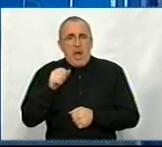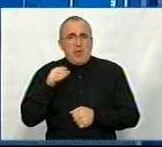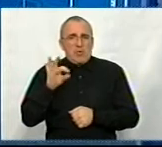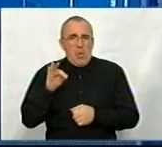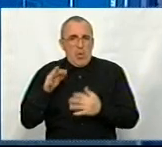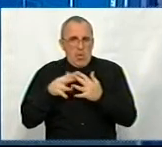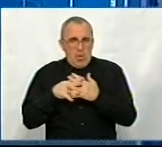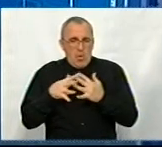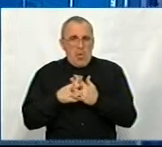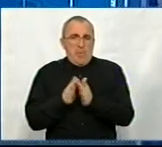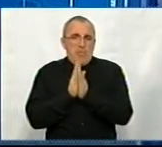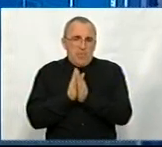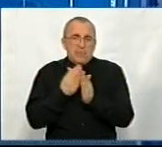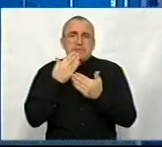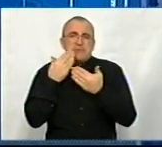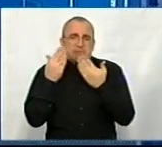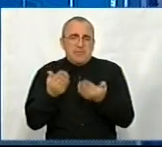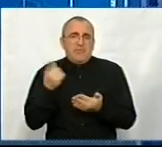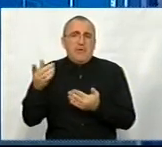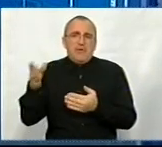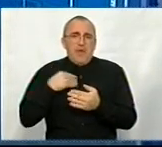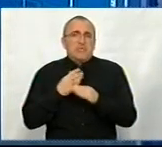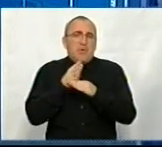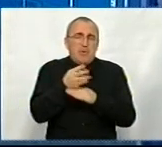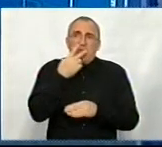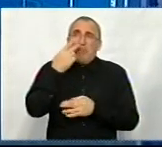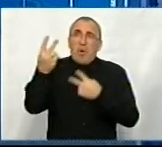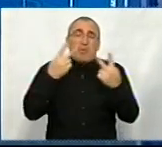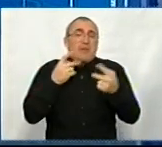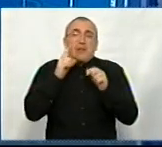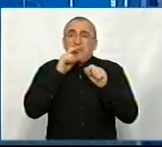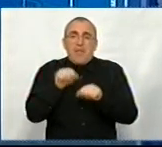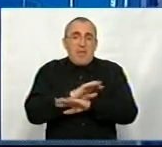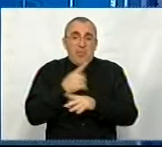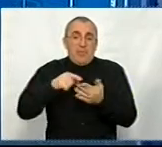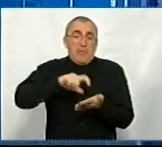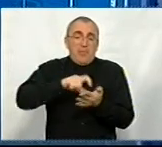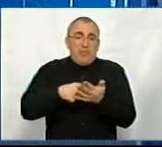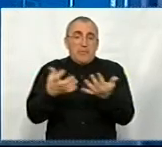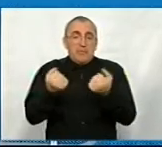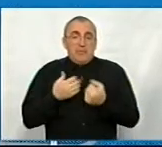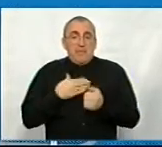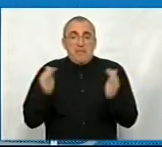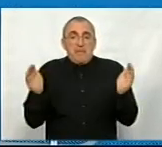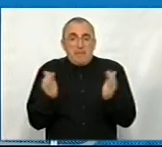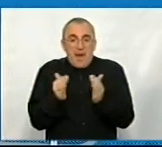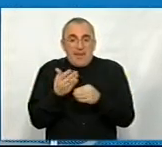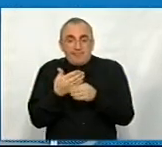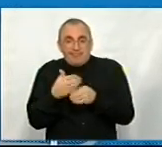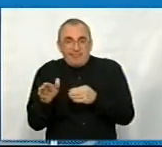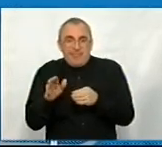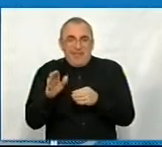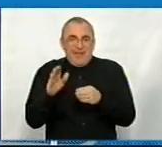зверталися. Ми з ними туди разом ходили. Я їм показав, що не можна в цьому переміщенні взяти собі просто маленький кусочек в